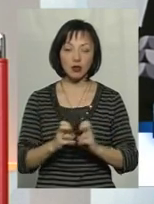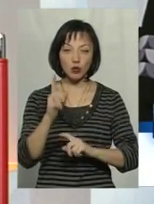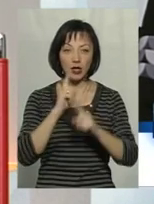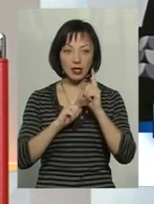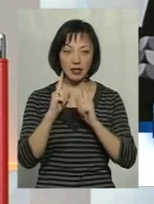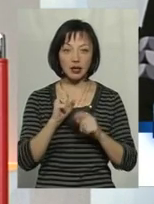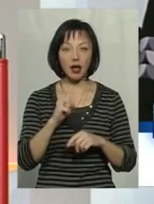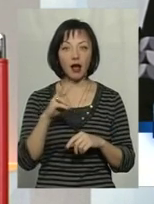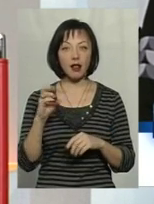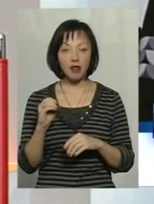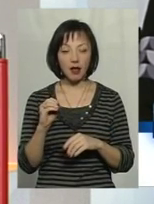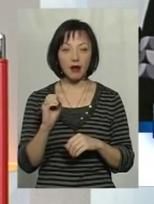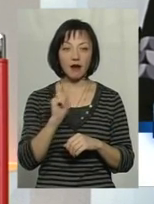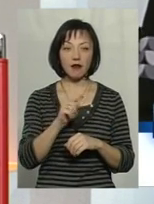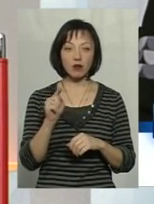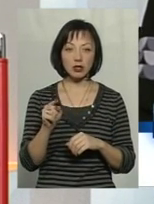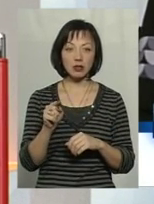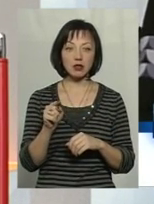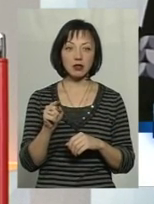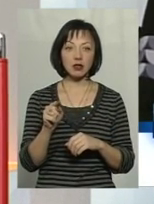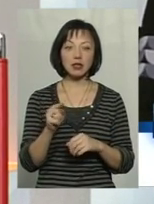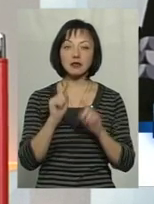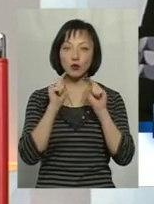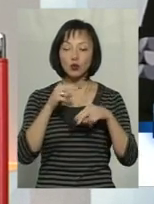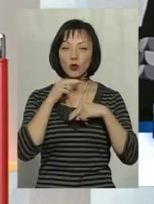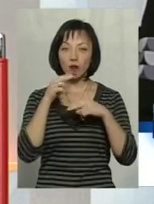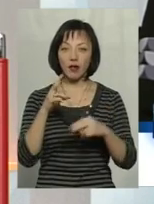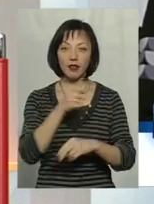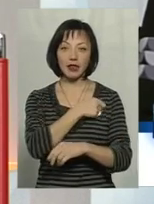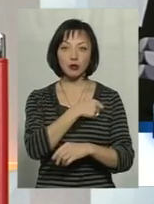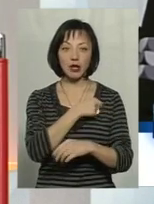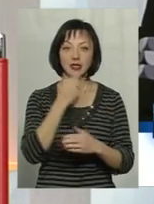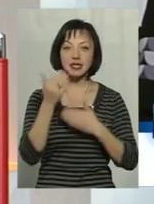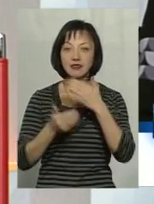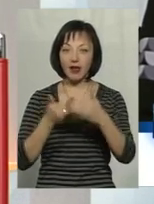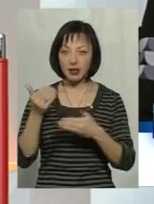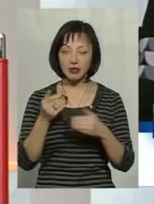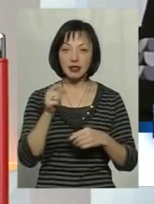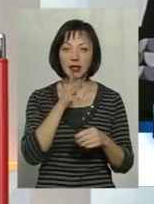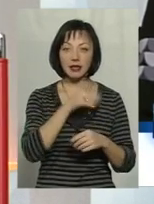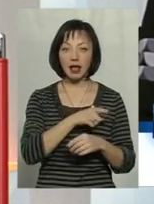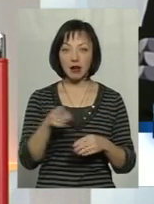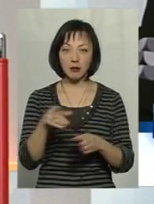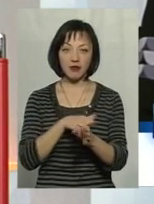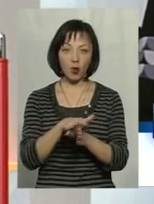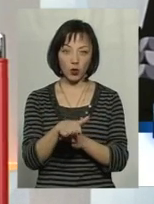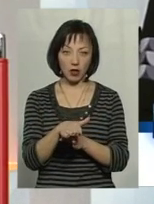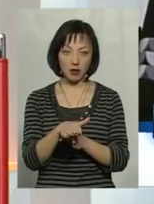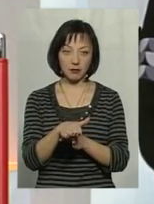сесії. Але потрібно звернути увагу також на депутатські звернення і на термін їх виконання.